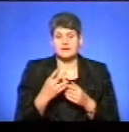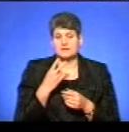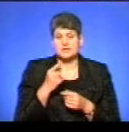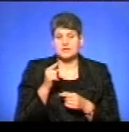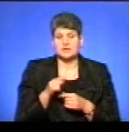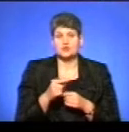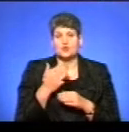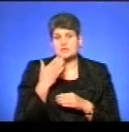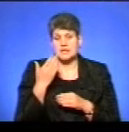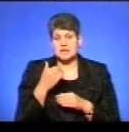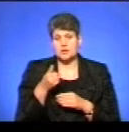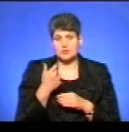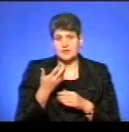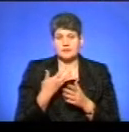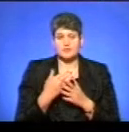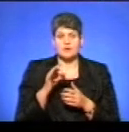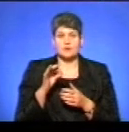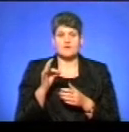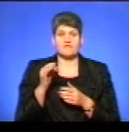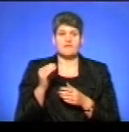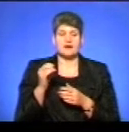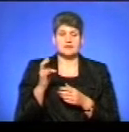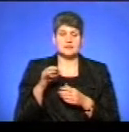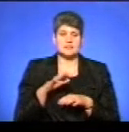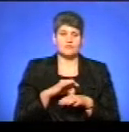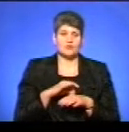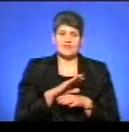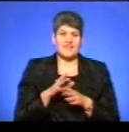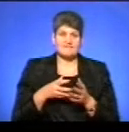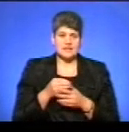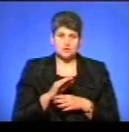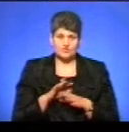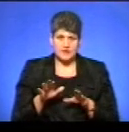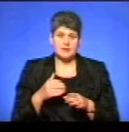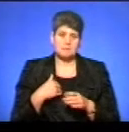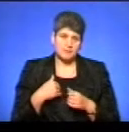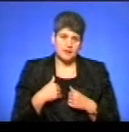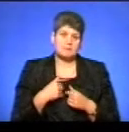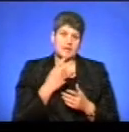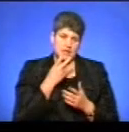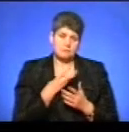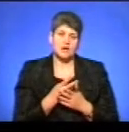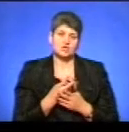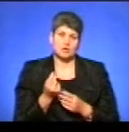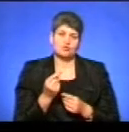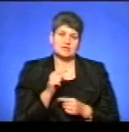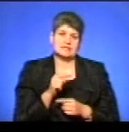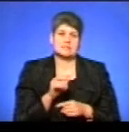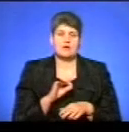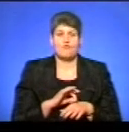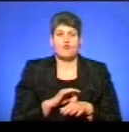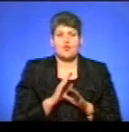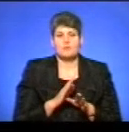останні роки, там, допустимо, орфантні захворювання не фінансувалися, ми передбачили кошти на ці